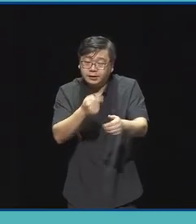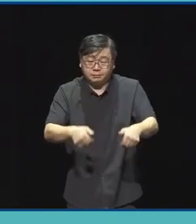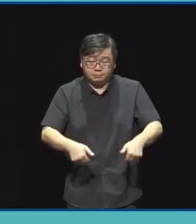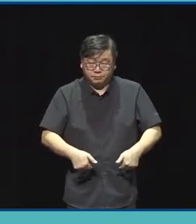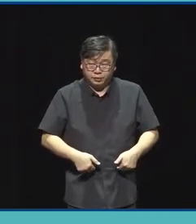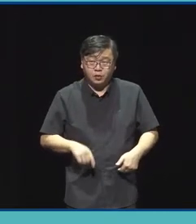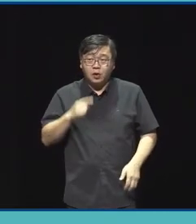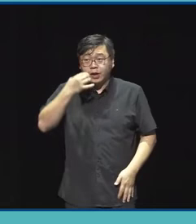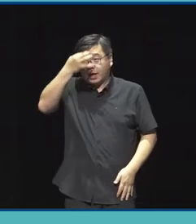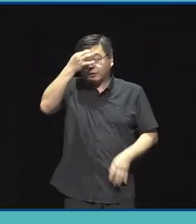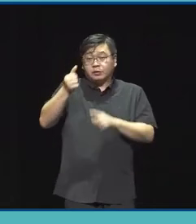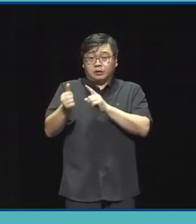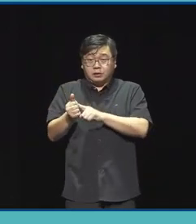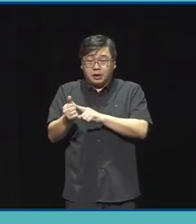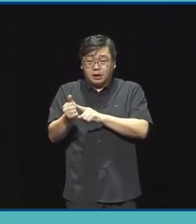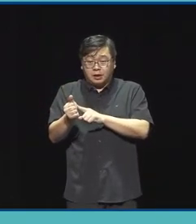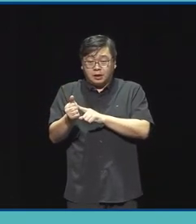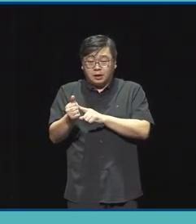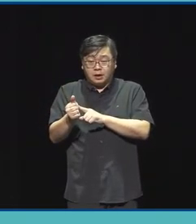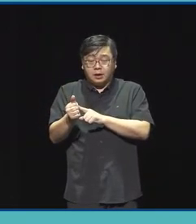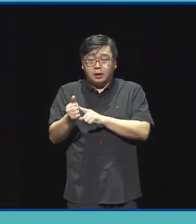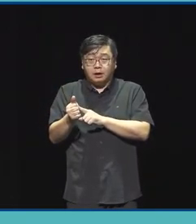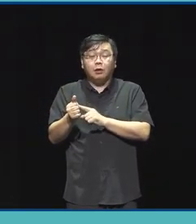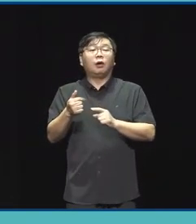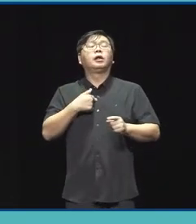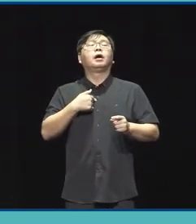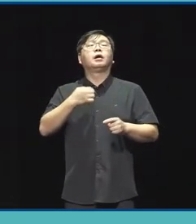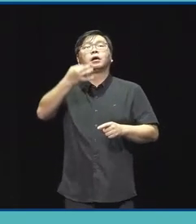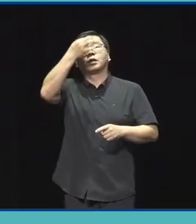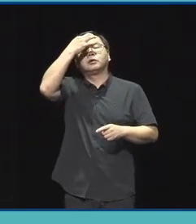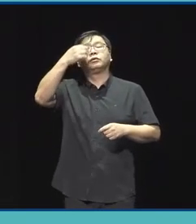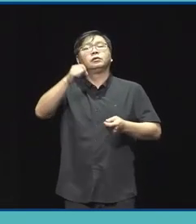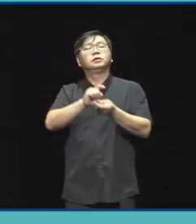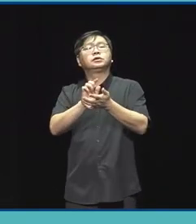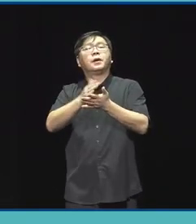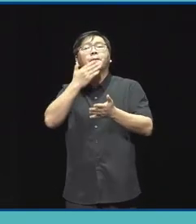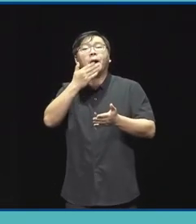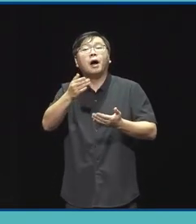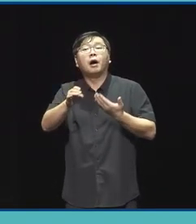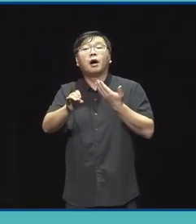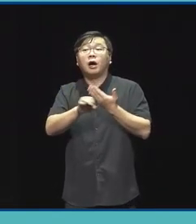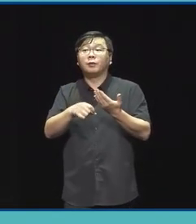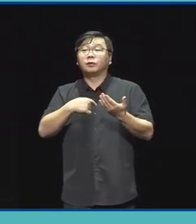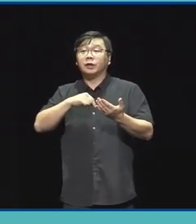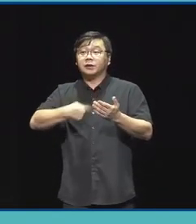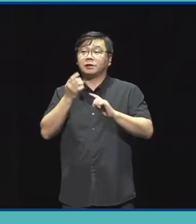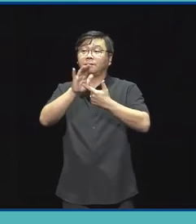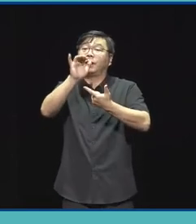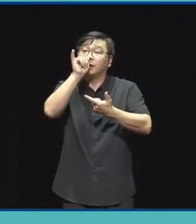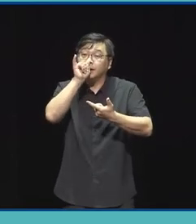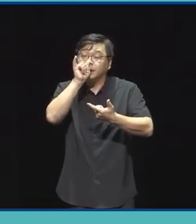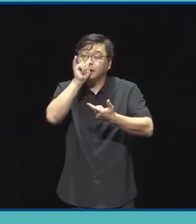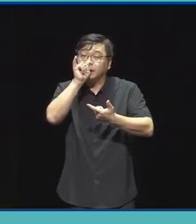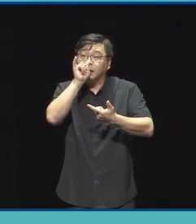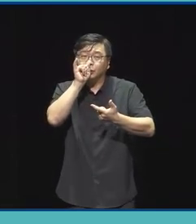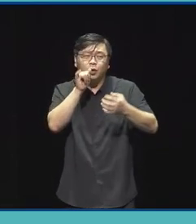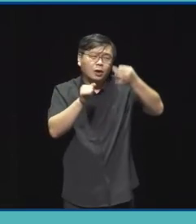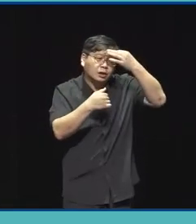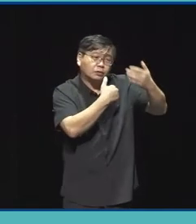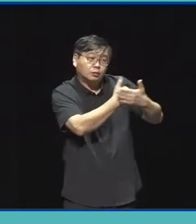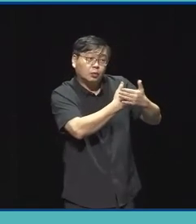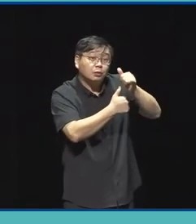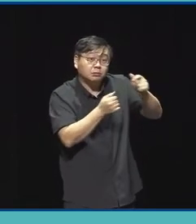본인이 기술 구현이 가능하신 분은 본인을 참여자로 하셔도 되고 본인이 속한 단체의 이론을 참여자로 제출하셔도